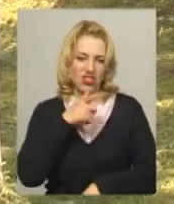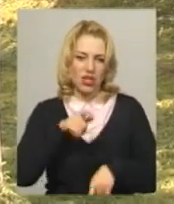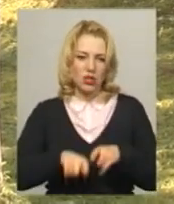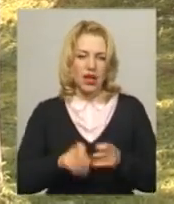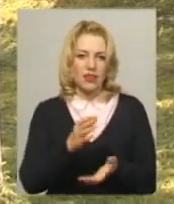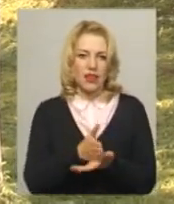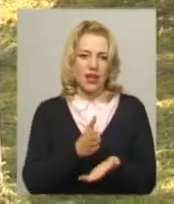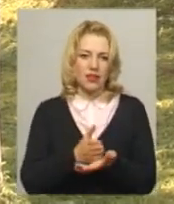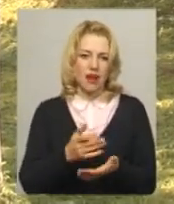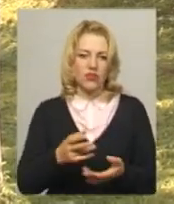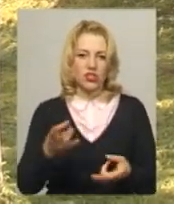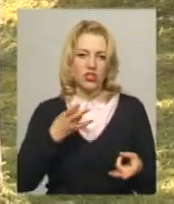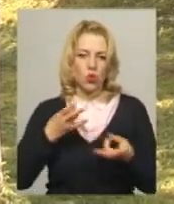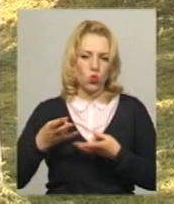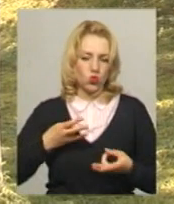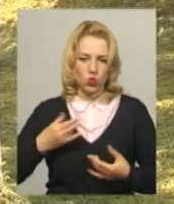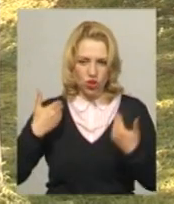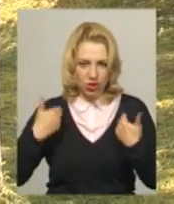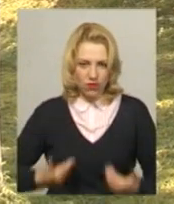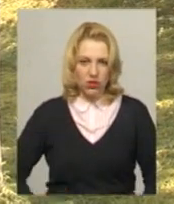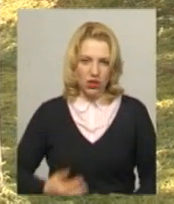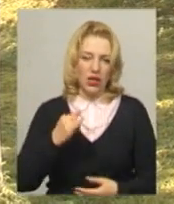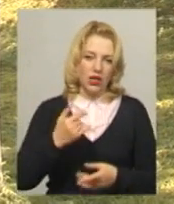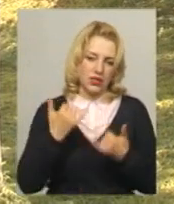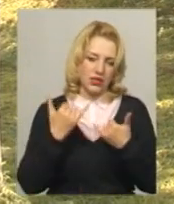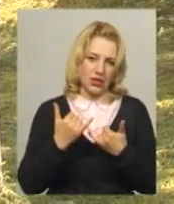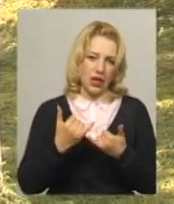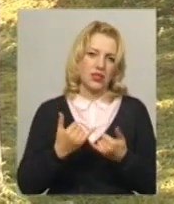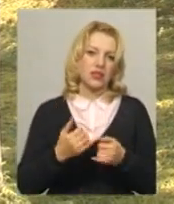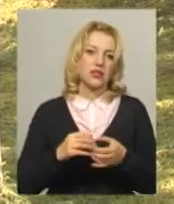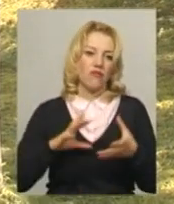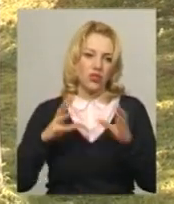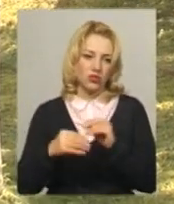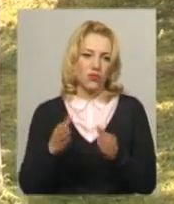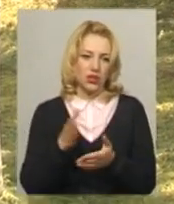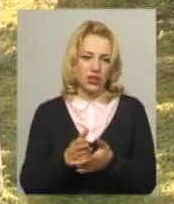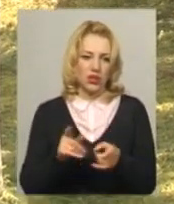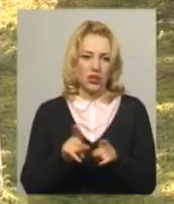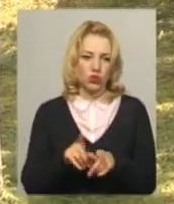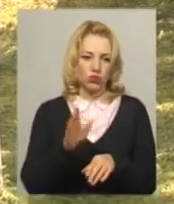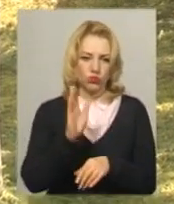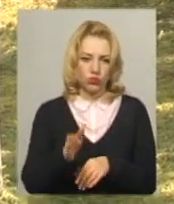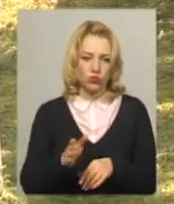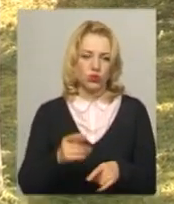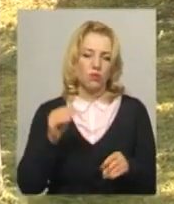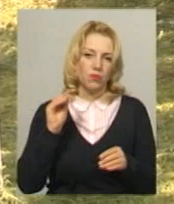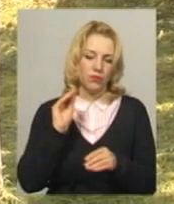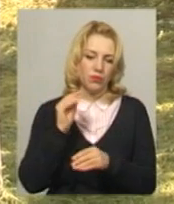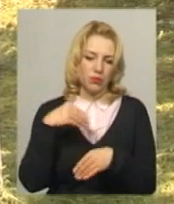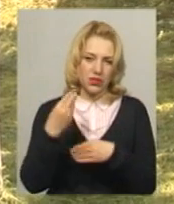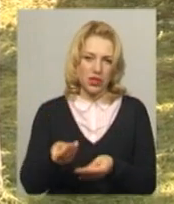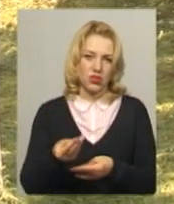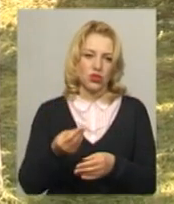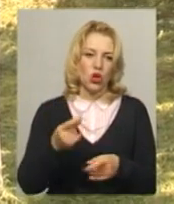хлопців цілесних ушкоджень. Наразі висновки прийшли. Також буде призначено додатково судово